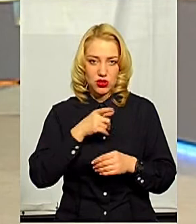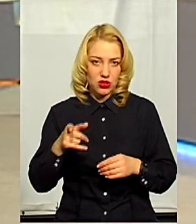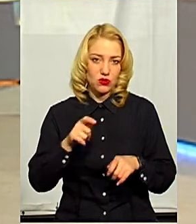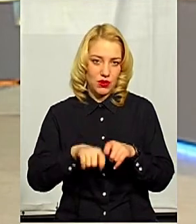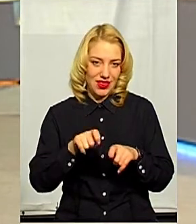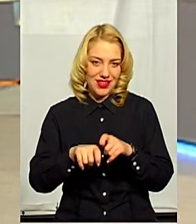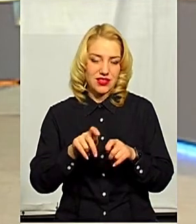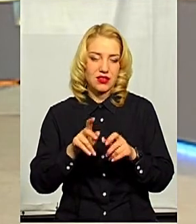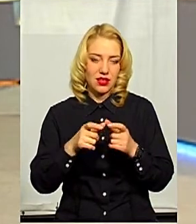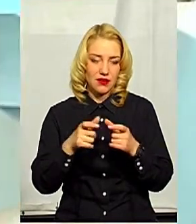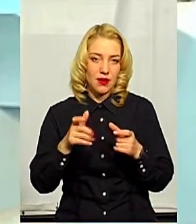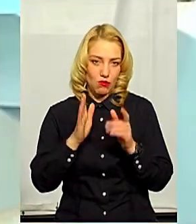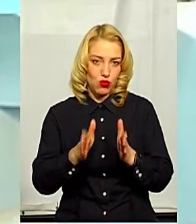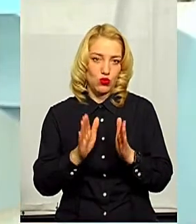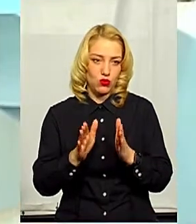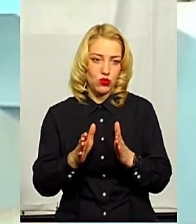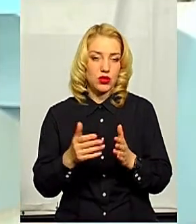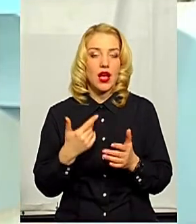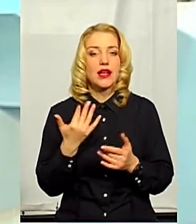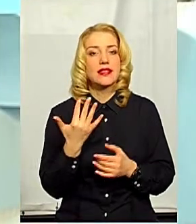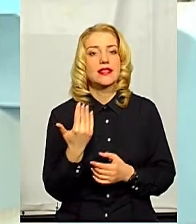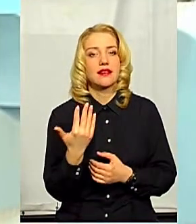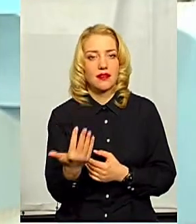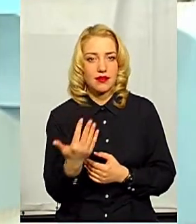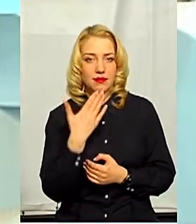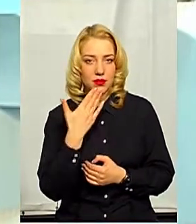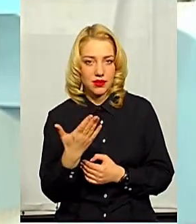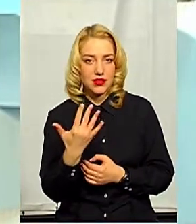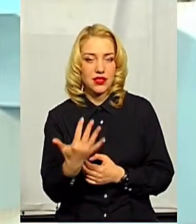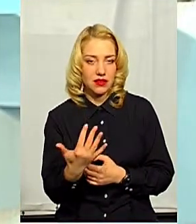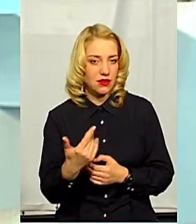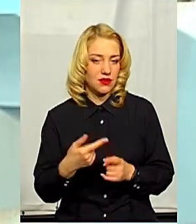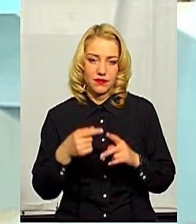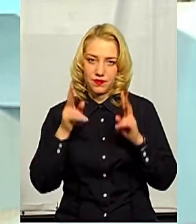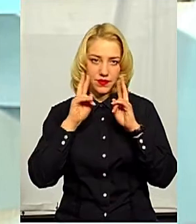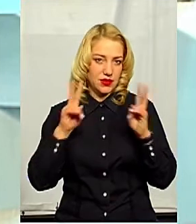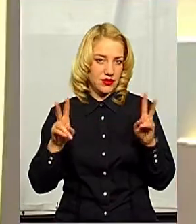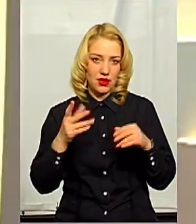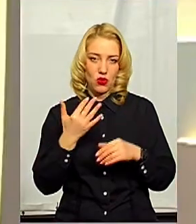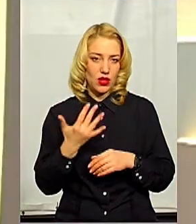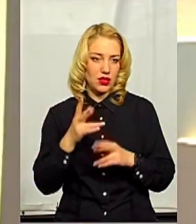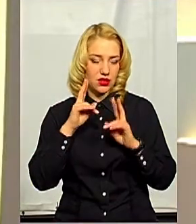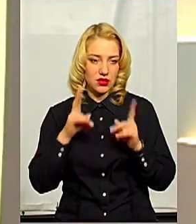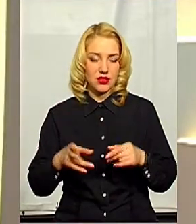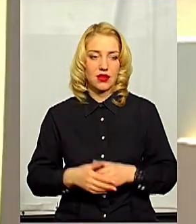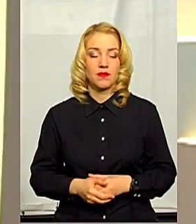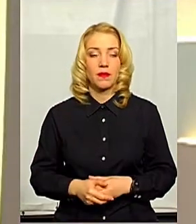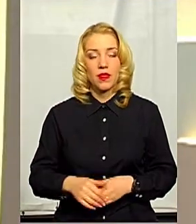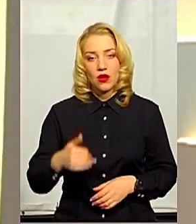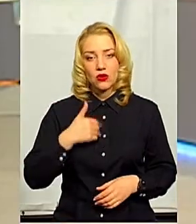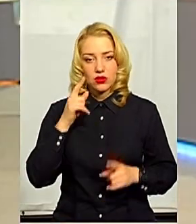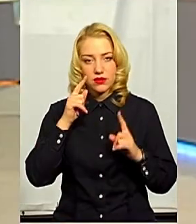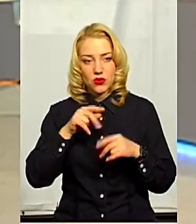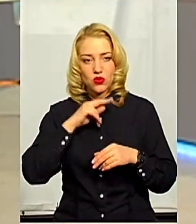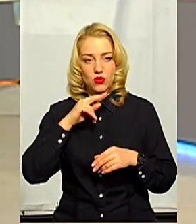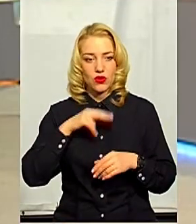Обіцяють, що будуть? Так, обов'язково. кількість, можливо, озвучували? Я за кількість не знаю. До речі, я би хотіла абсентувати увагу, Дуже